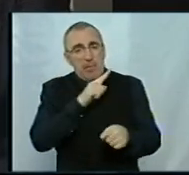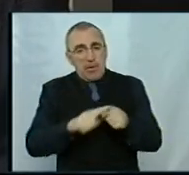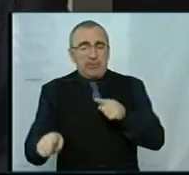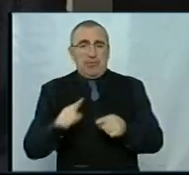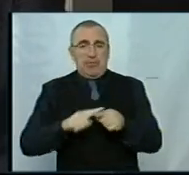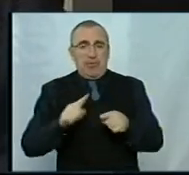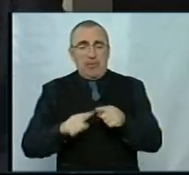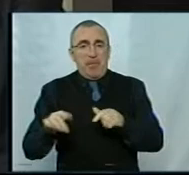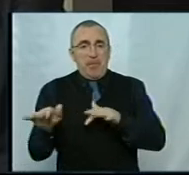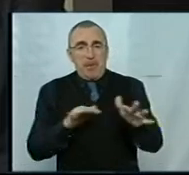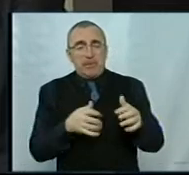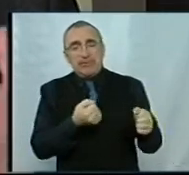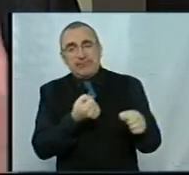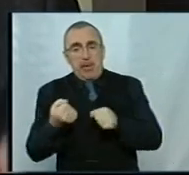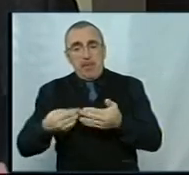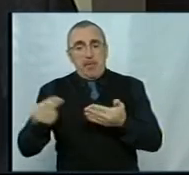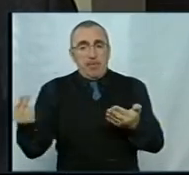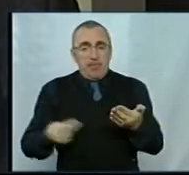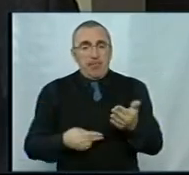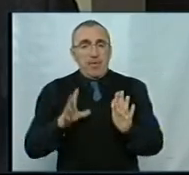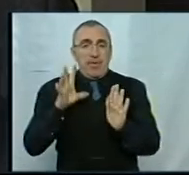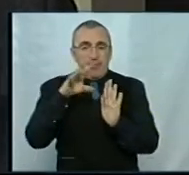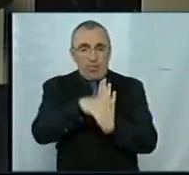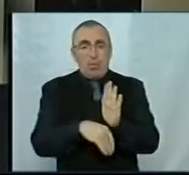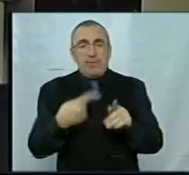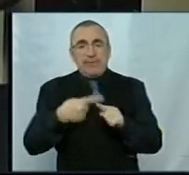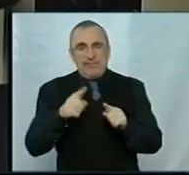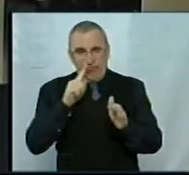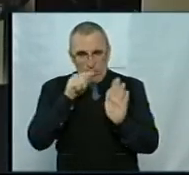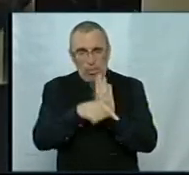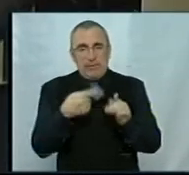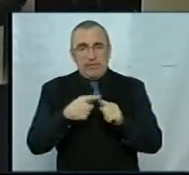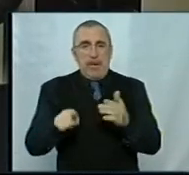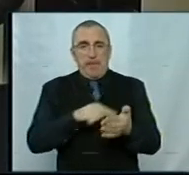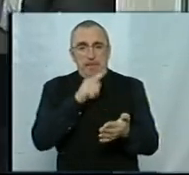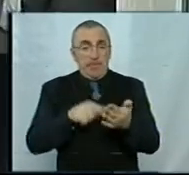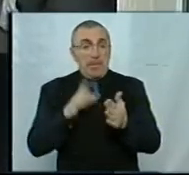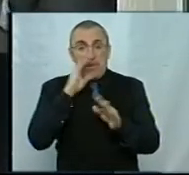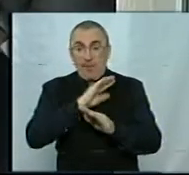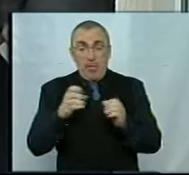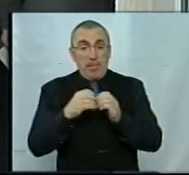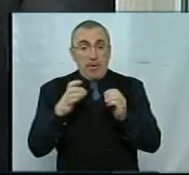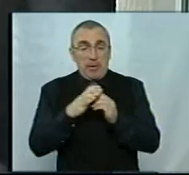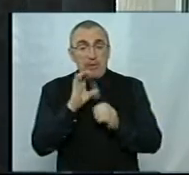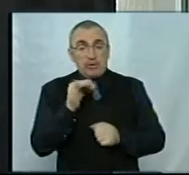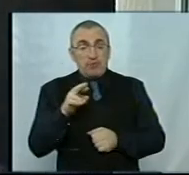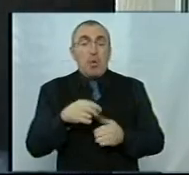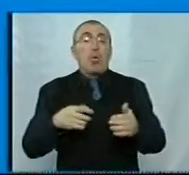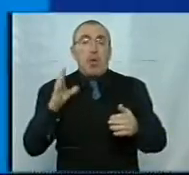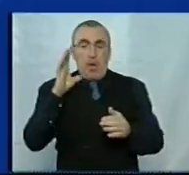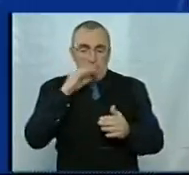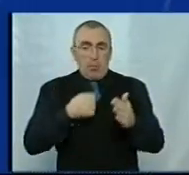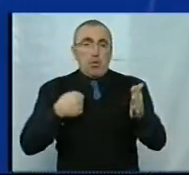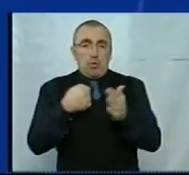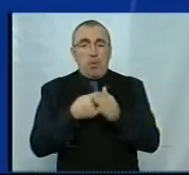прискорити процес затримання цих підписів. Втрутилися в це питання. Каже, ті, що не встигнуть до 15 січня, мають час до 1 квітня.